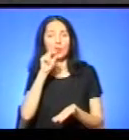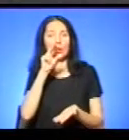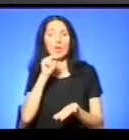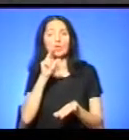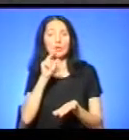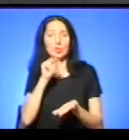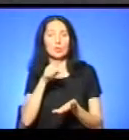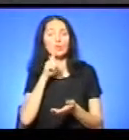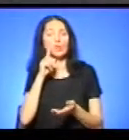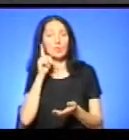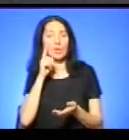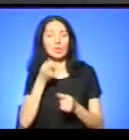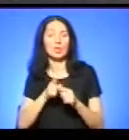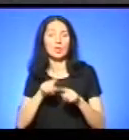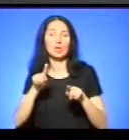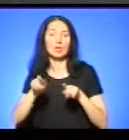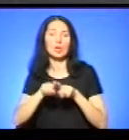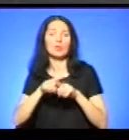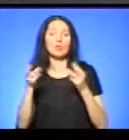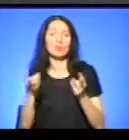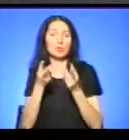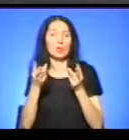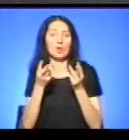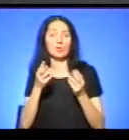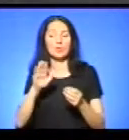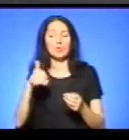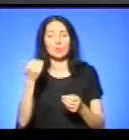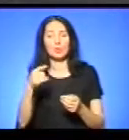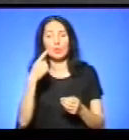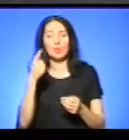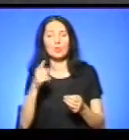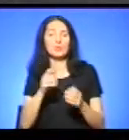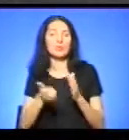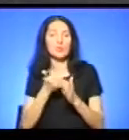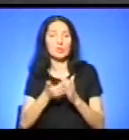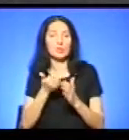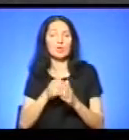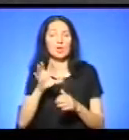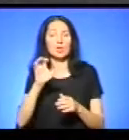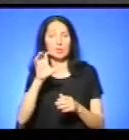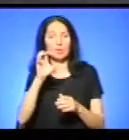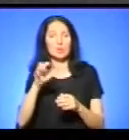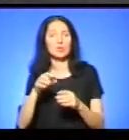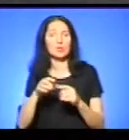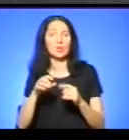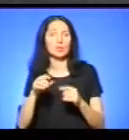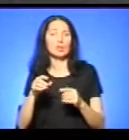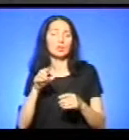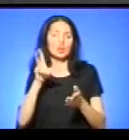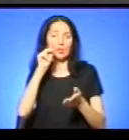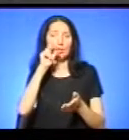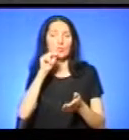багато молодняку, які теж пошкоджуються вогнем, і після того ми говоримо, що в нас чогось немає. Ну, крім тих всіх комплексів, ще ж